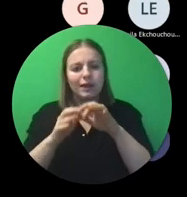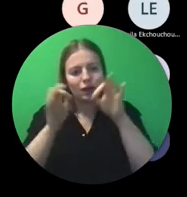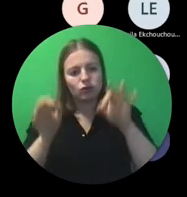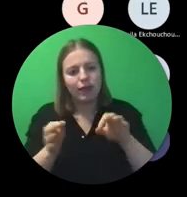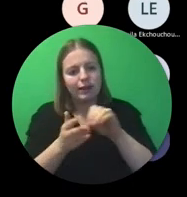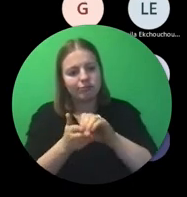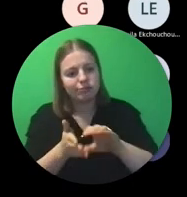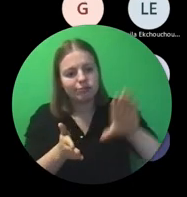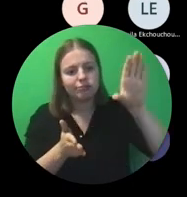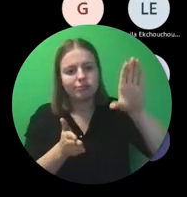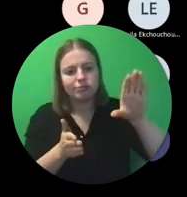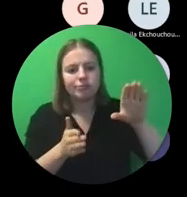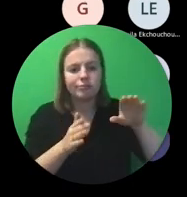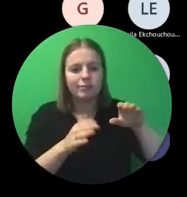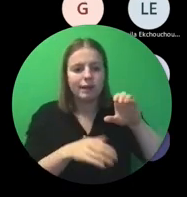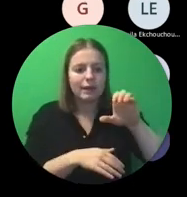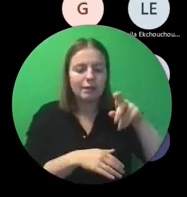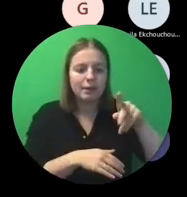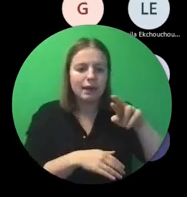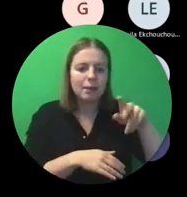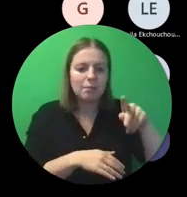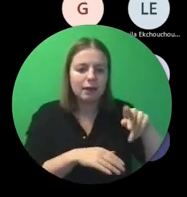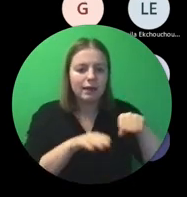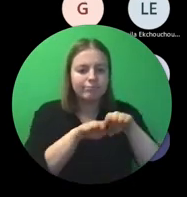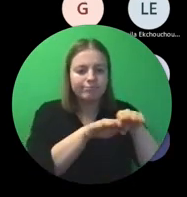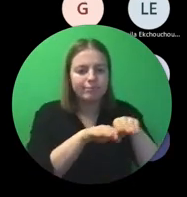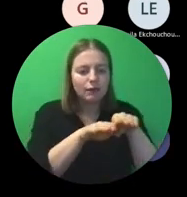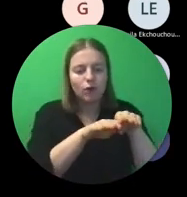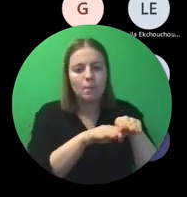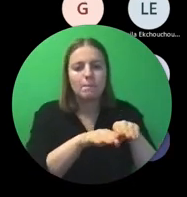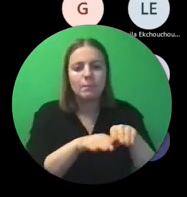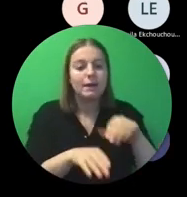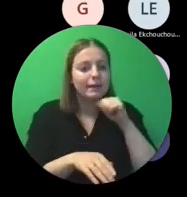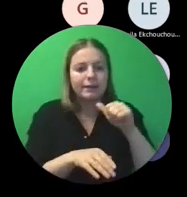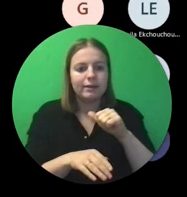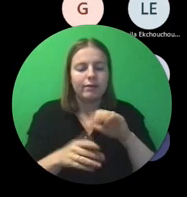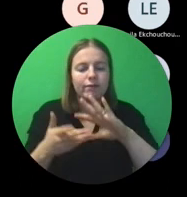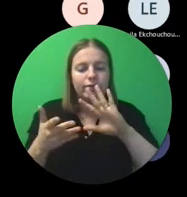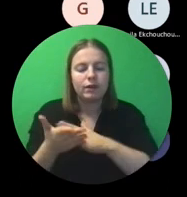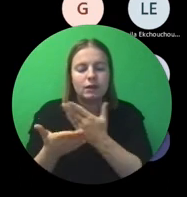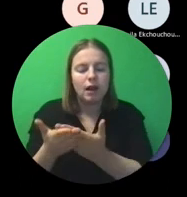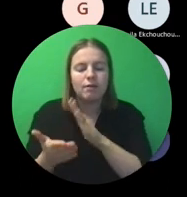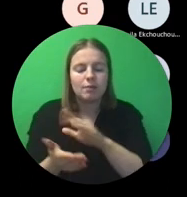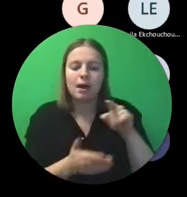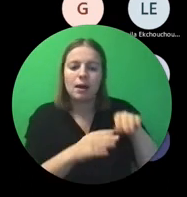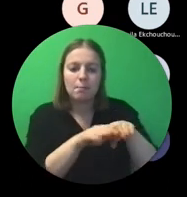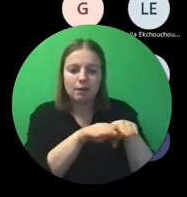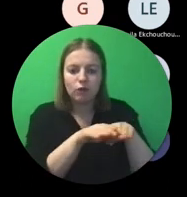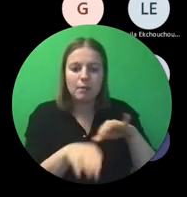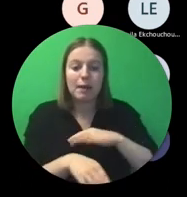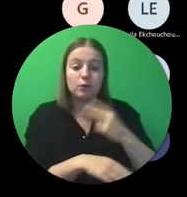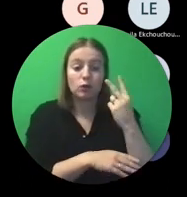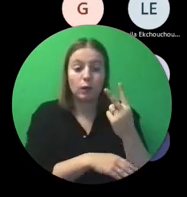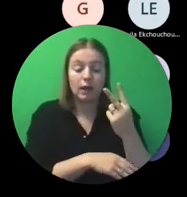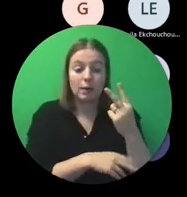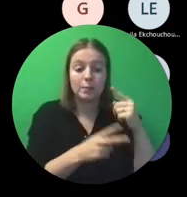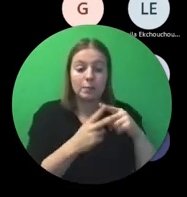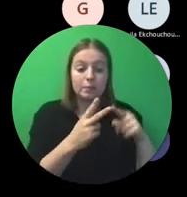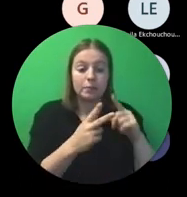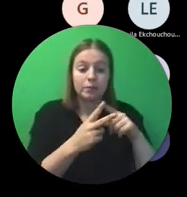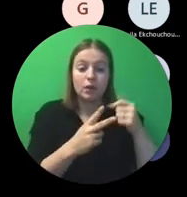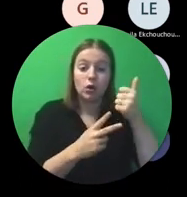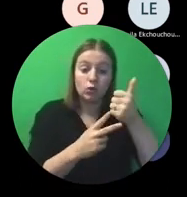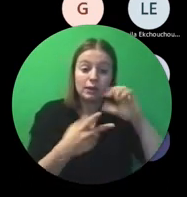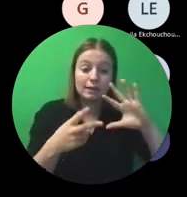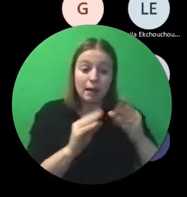in het Erasmus Results Platform. Niet uw eigenlijke verslag. Dus in dat platform staan twee dingen dan. Een goede